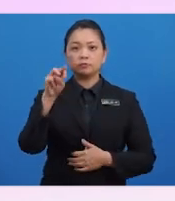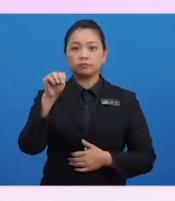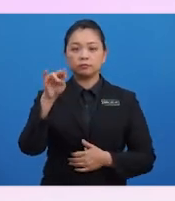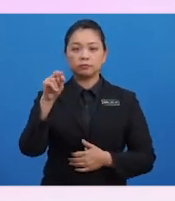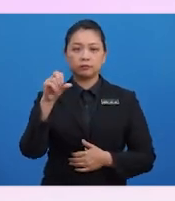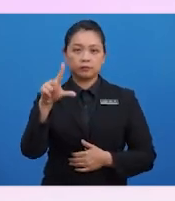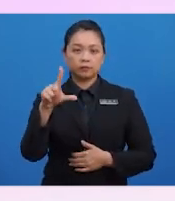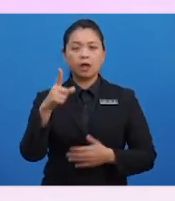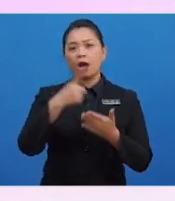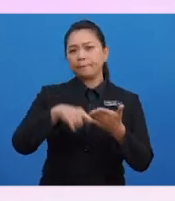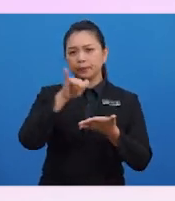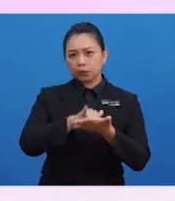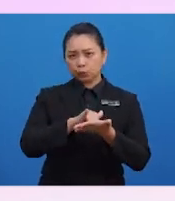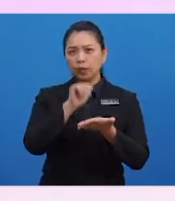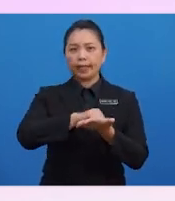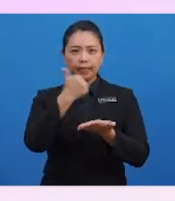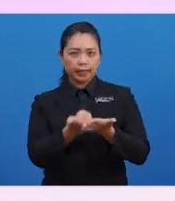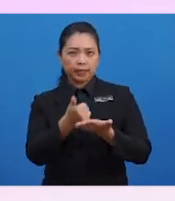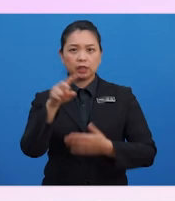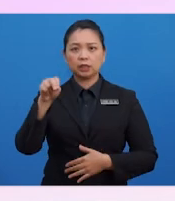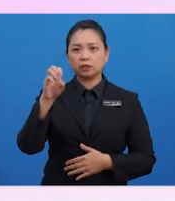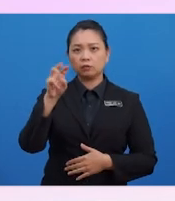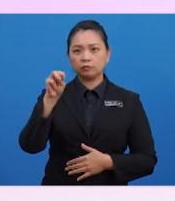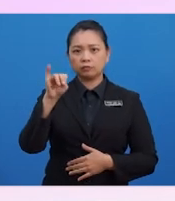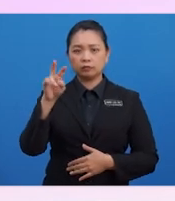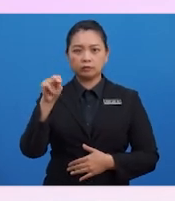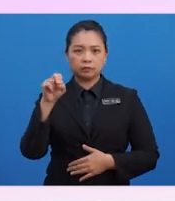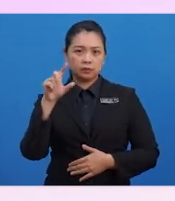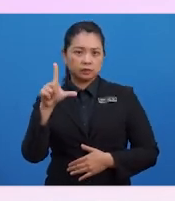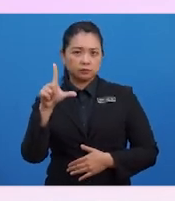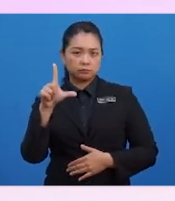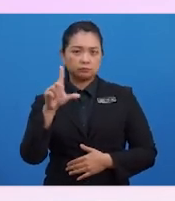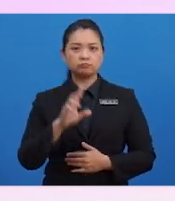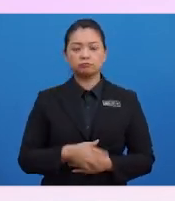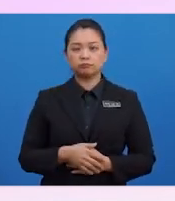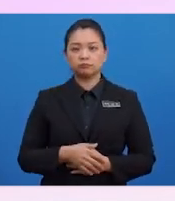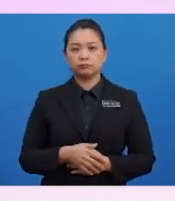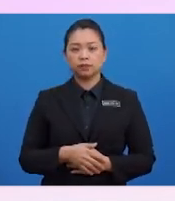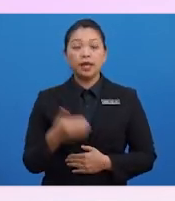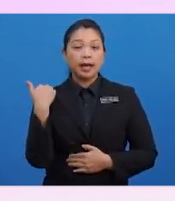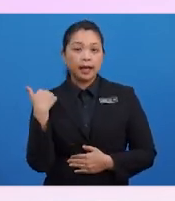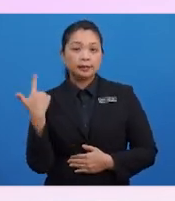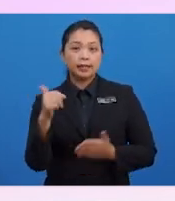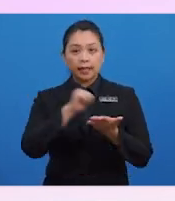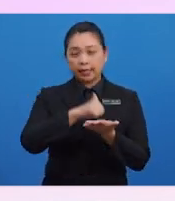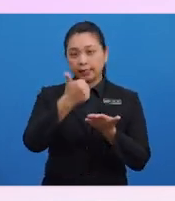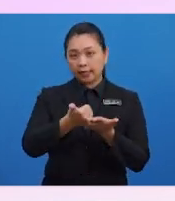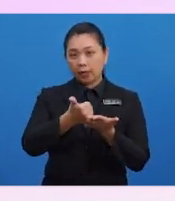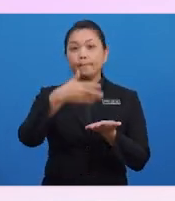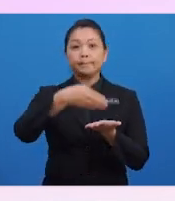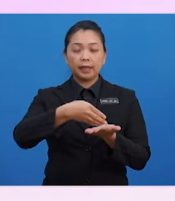Apakah akaun nominal, murid-murid? Akaun nominal ialah akaun-akaun hasil dan belanja.